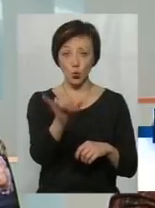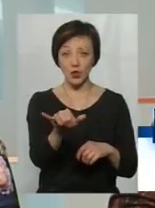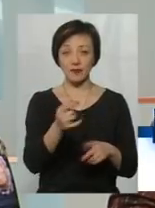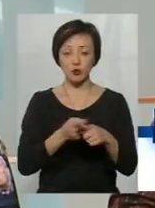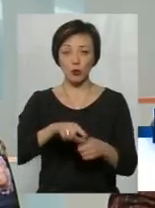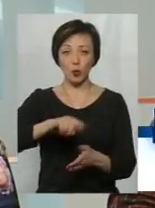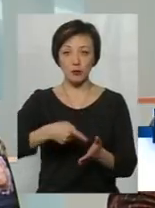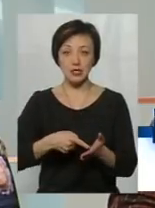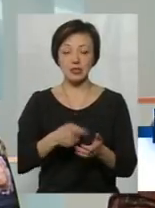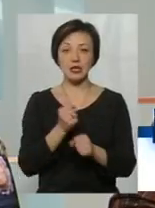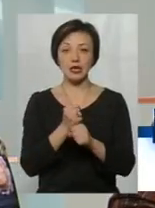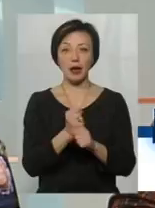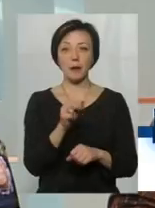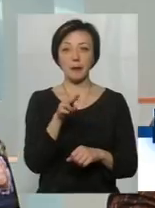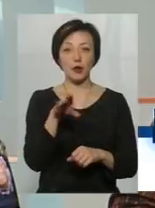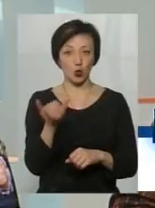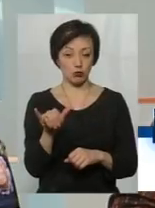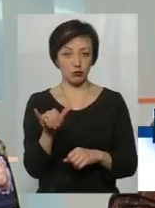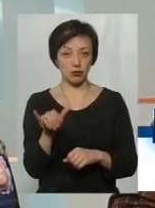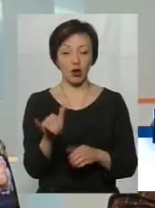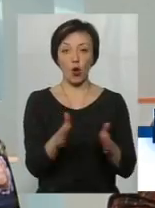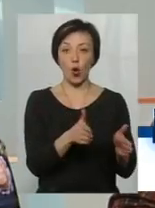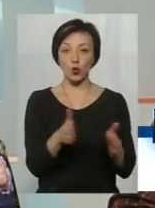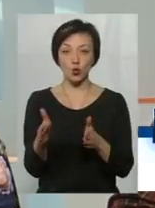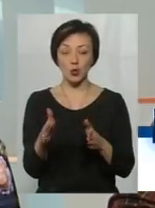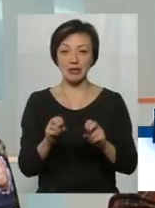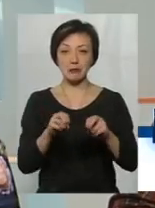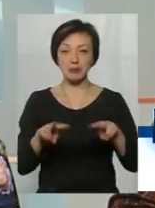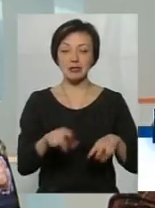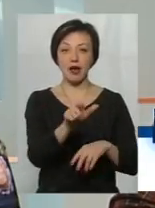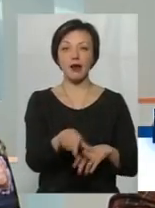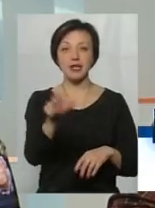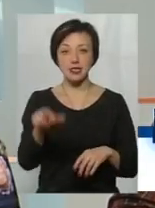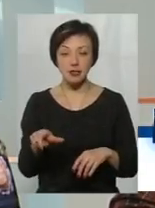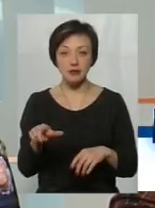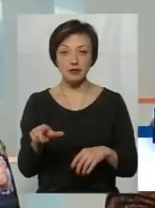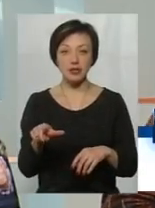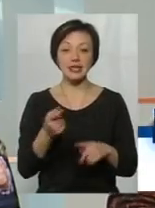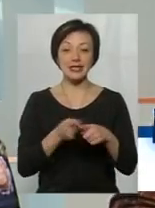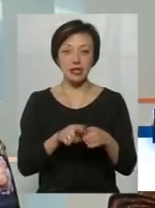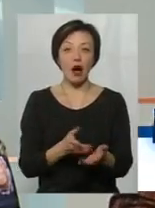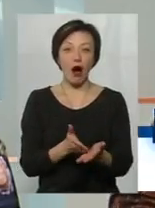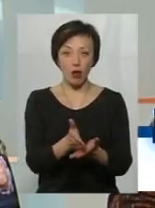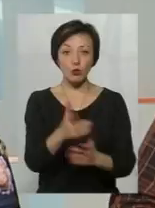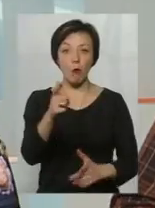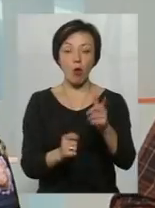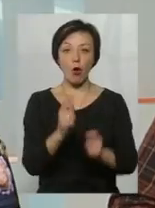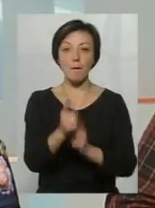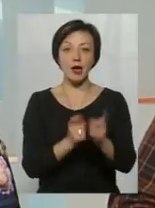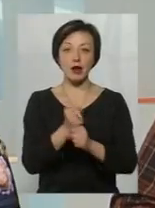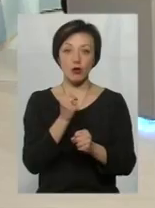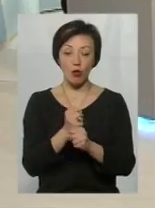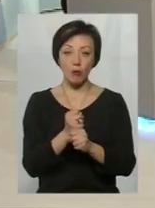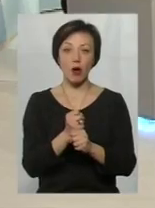місті діє профтехучилище, яке готує спеціалістів з цих гаузі молокопереробки,